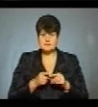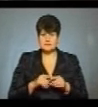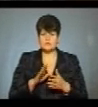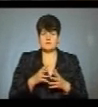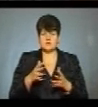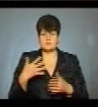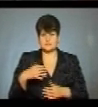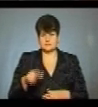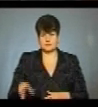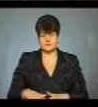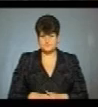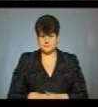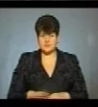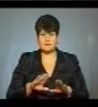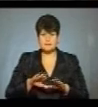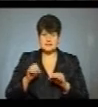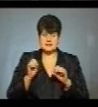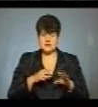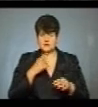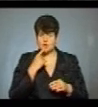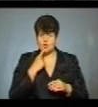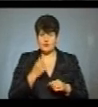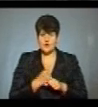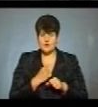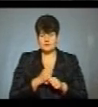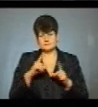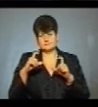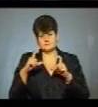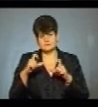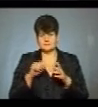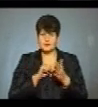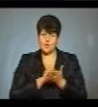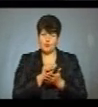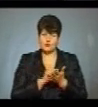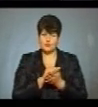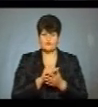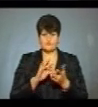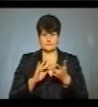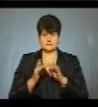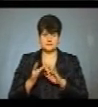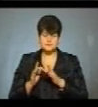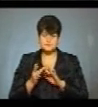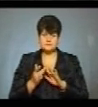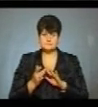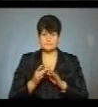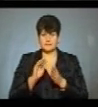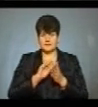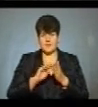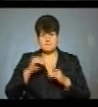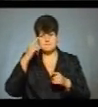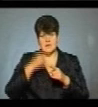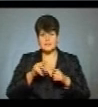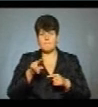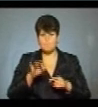осіб. Після здачі крові військові роблять світлину та опублікують її у соцмережах із хештегом «Брати по